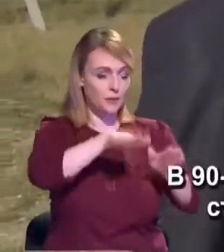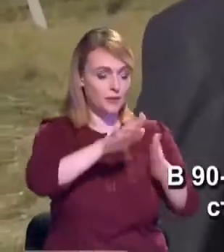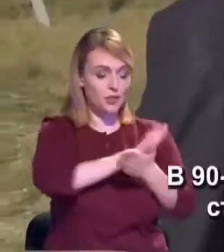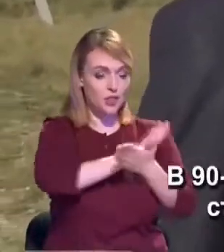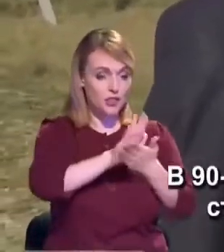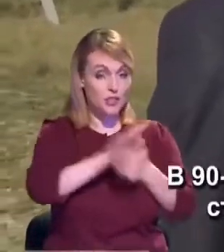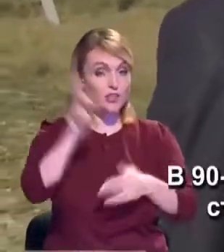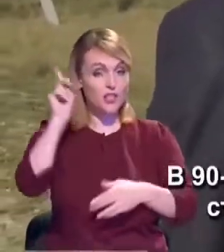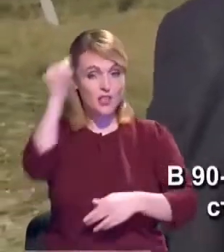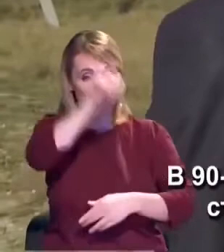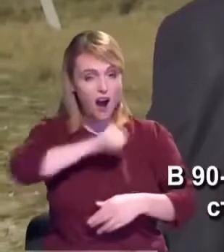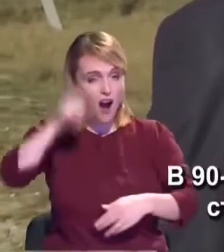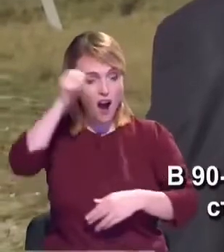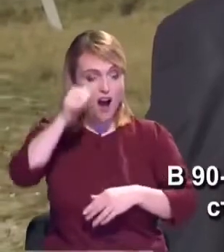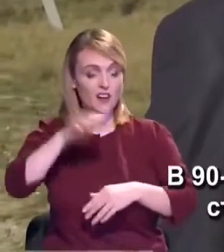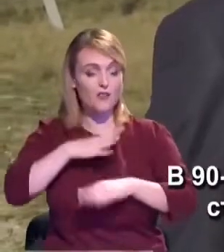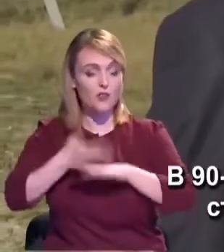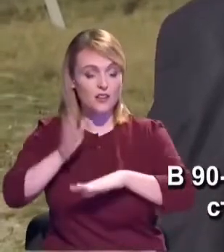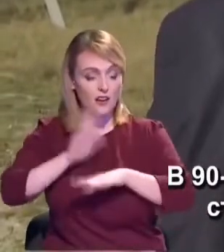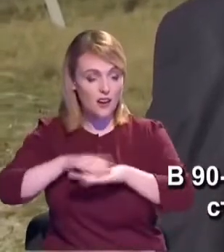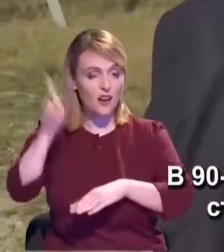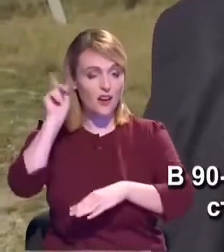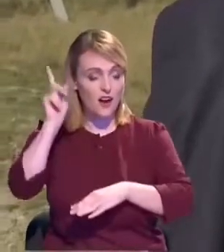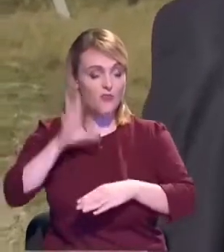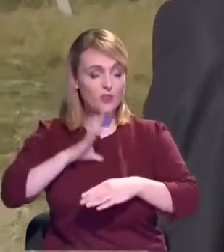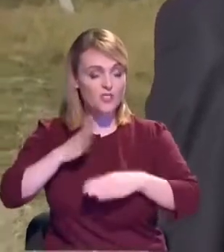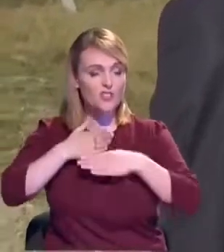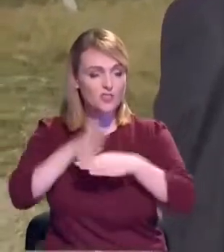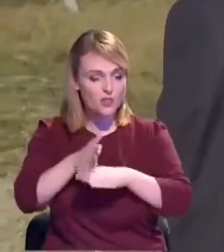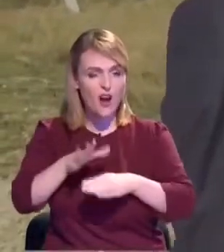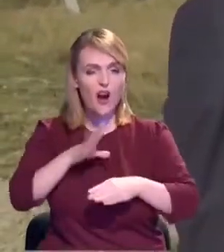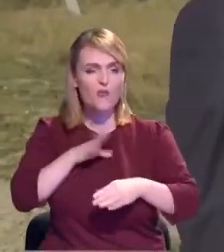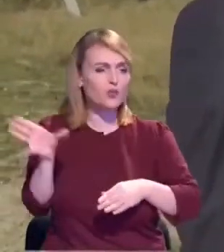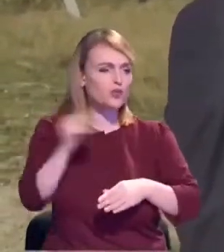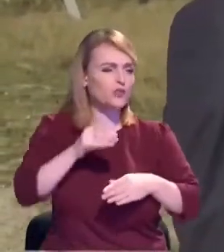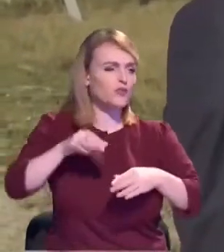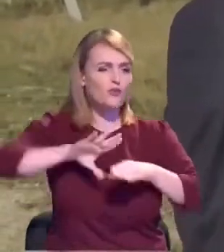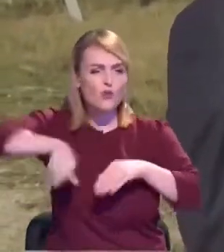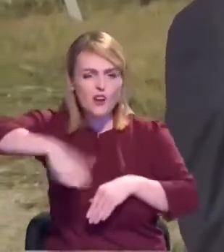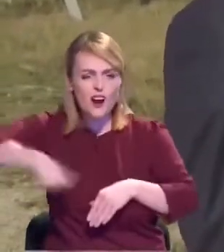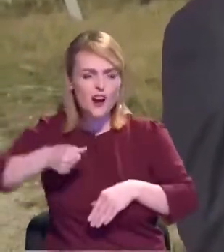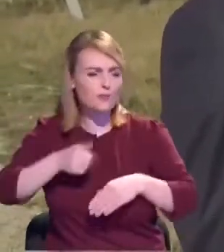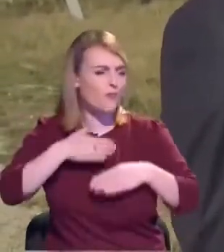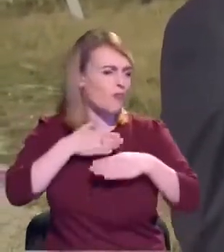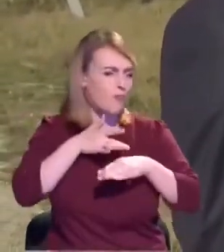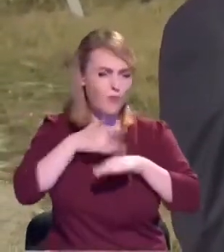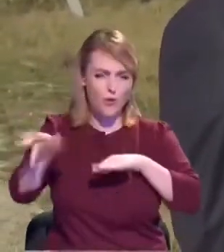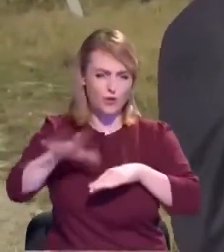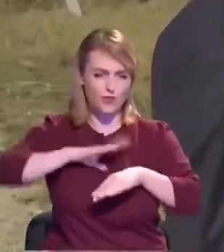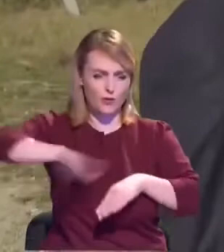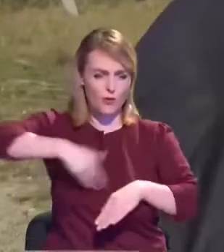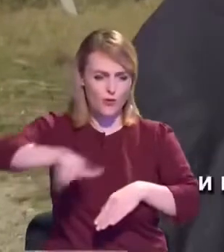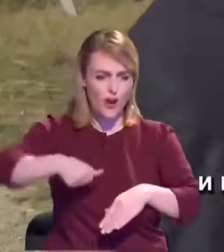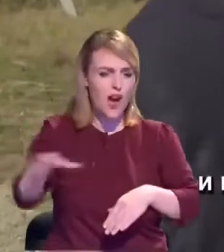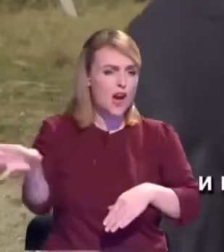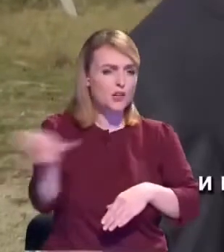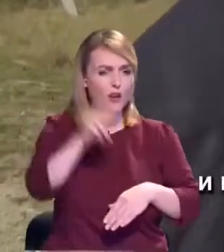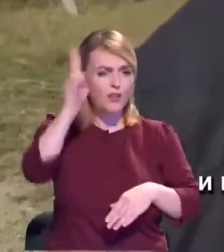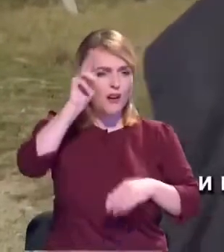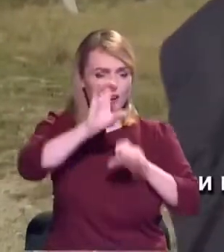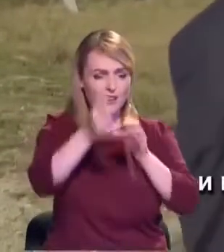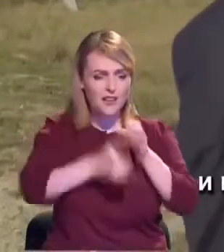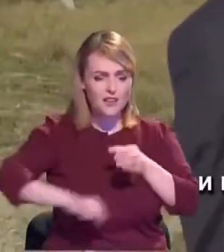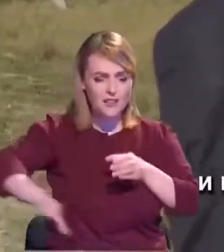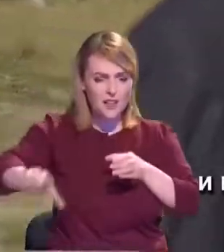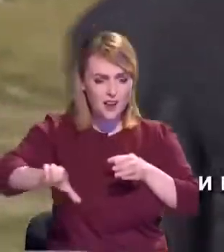în anii cei grei au fost distrusă, furate pompile, distrusă complet și toată canalizarea se